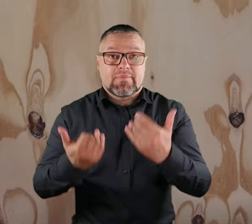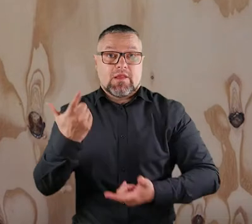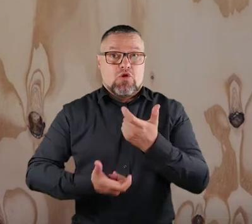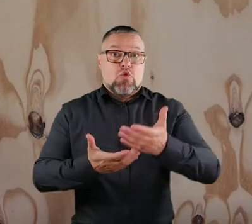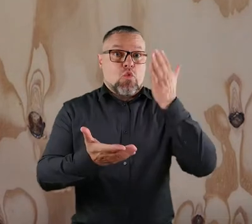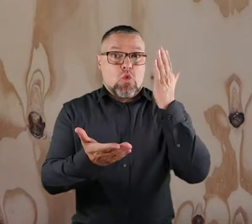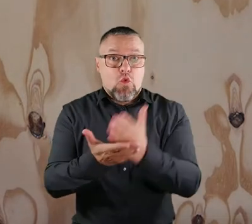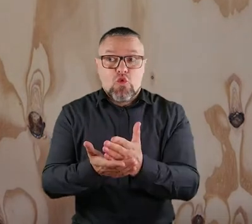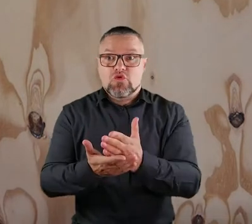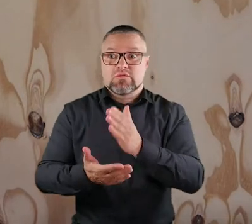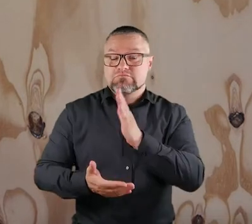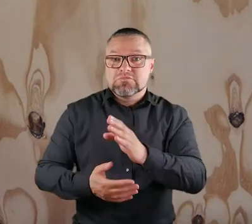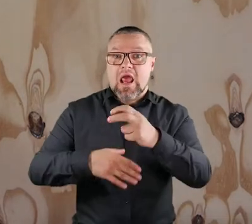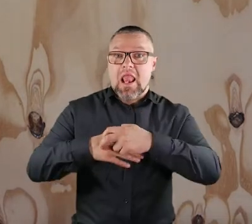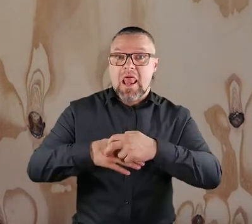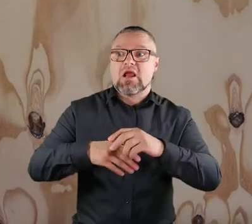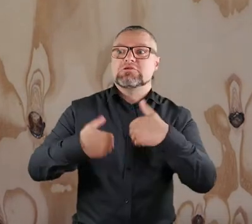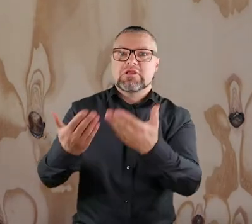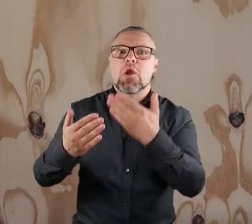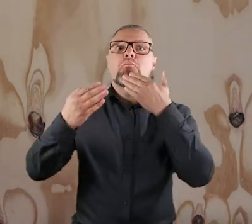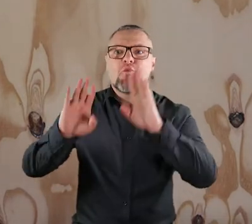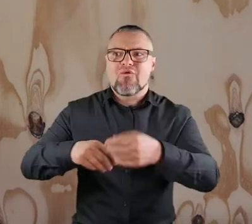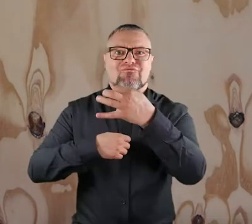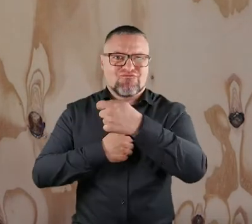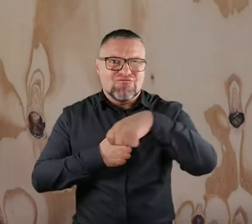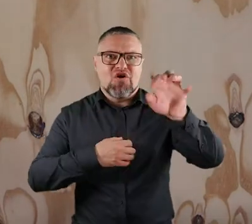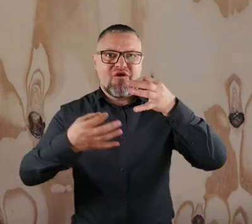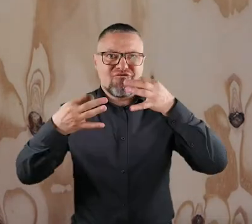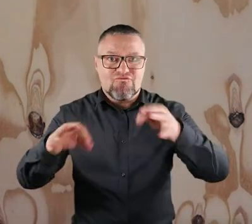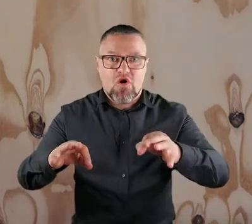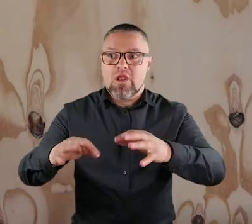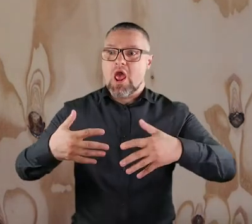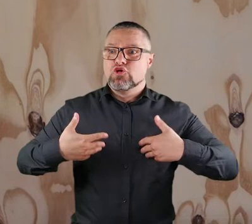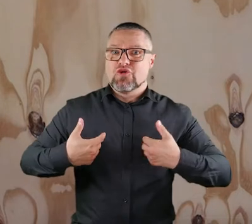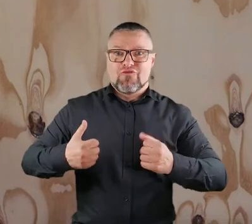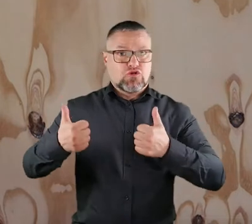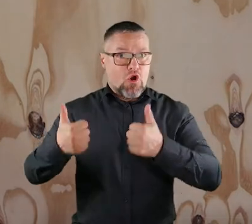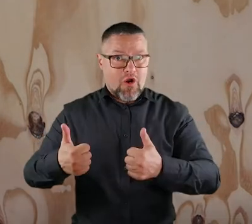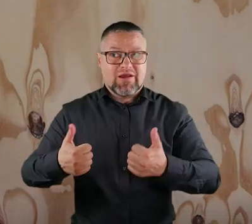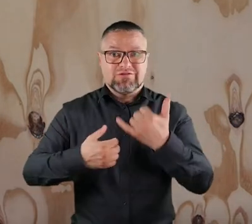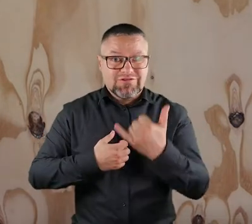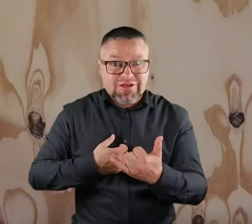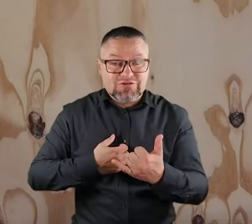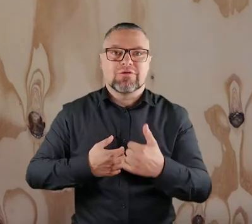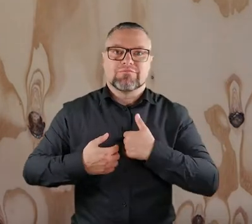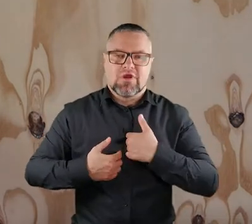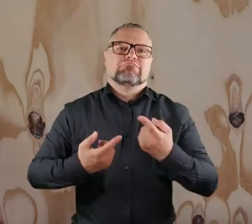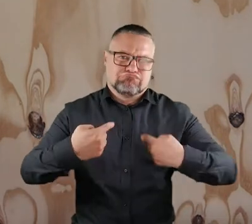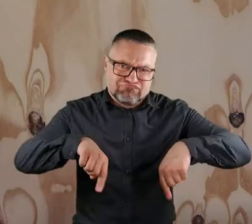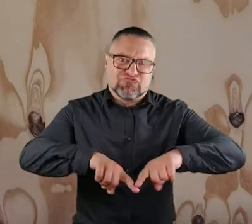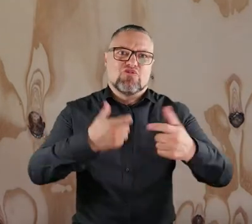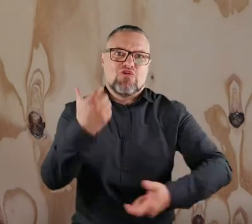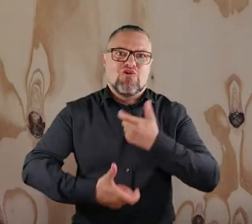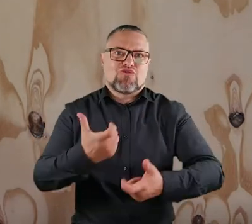Kiedy następuje już ten dobry moment, kiedy lekarze pozwalają na taki wyjazd i pozwala na to stan zdrowia dziecka, jesteśmy w stanie go